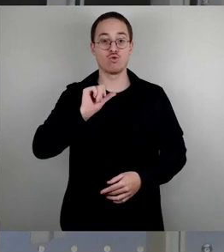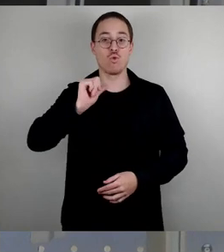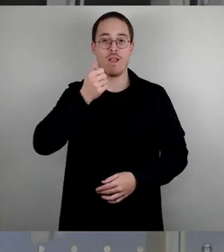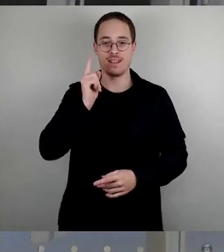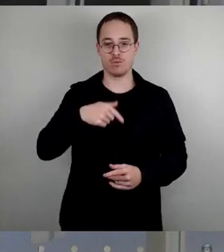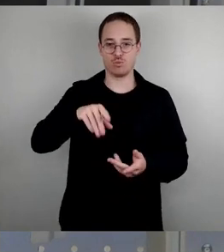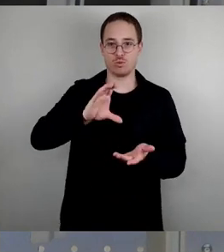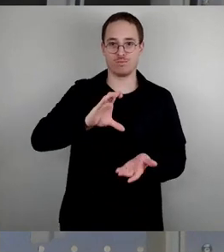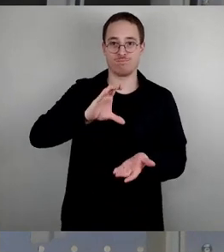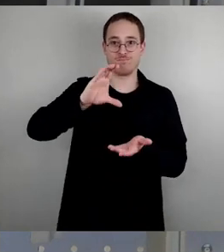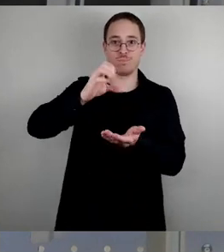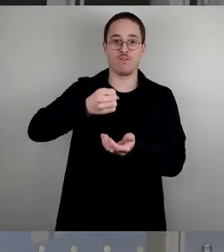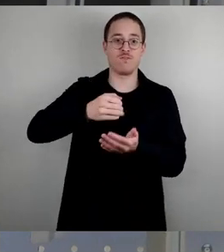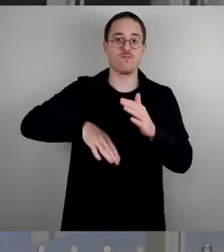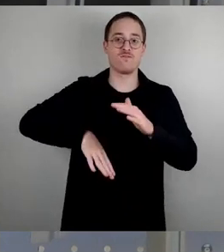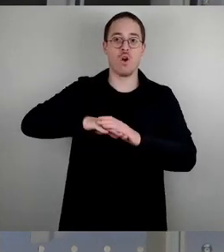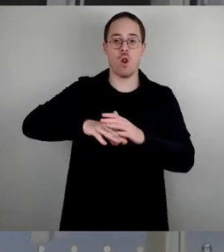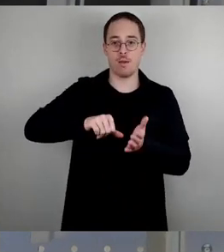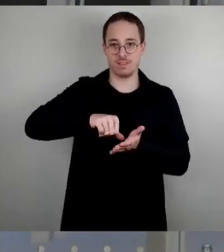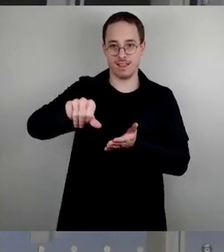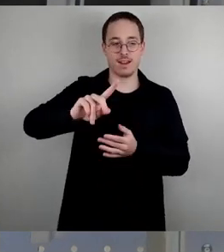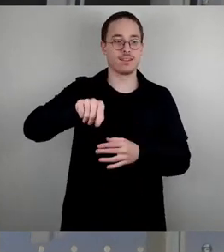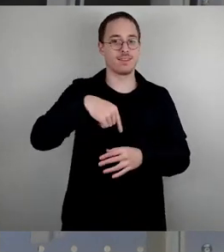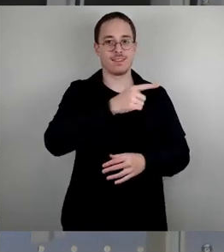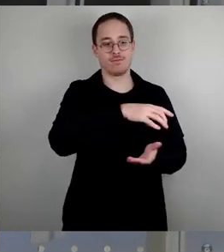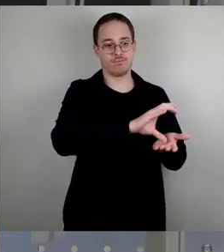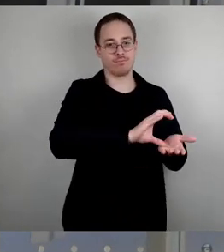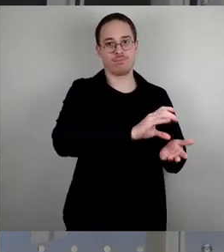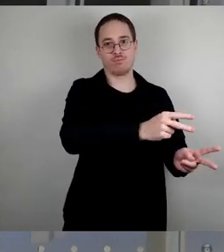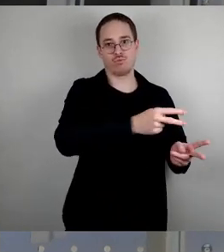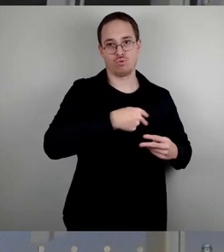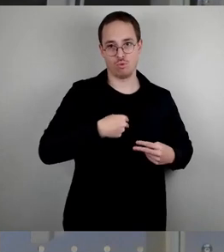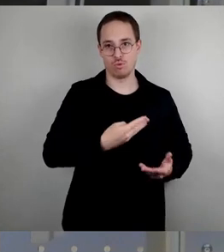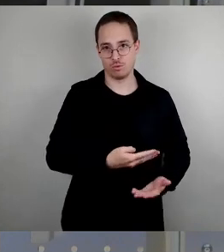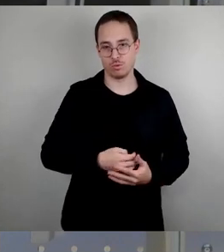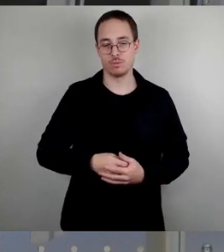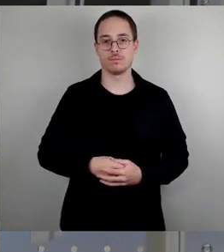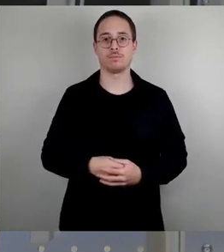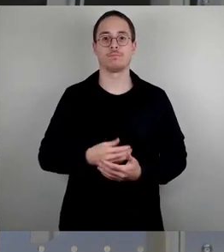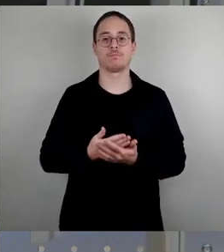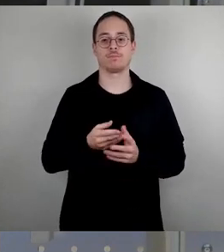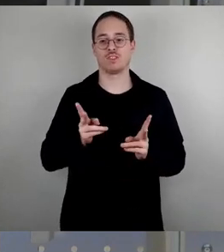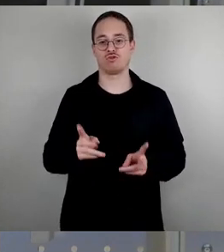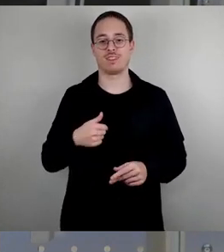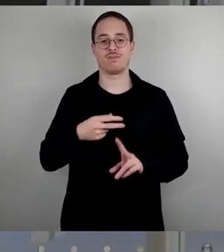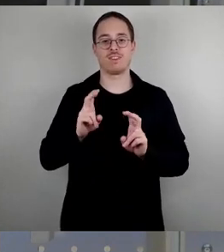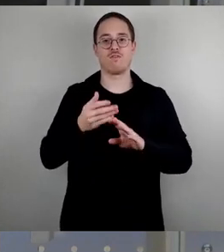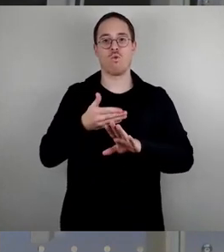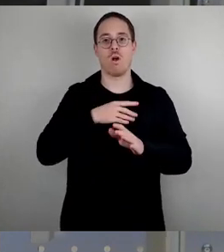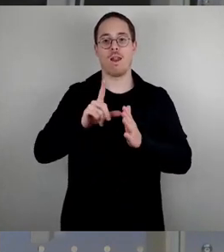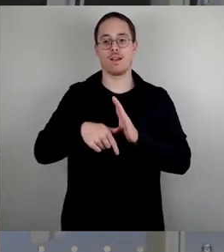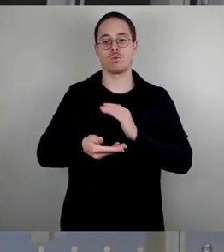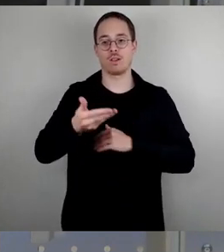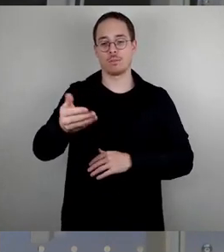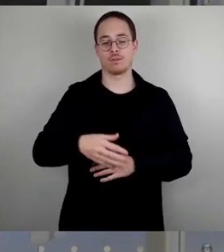finanzielle Vorleistungen. Über die Einlassung von Frau Walter von der AfD möchte ich meine Redezeit jetzt nicht verschwenden, nur so